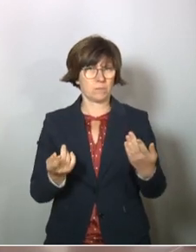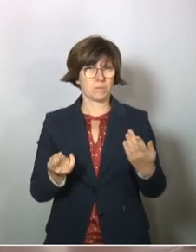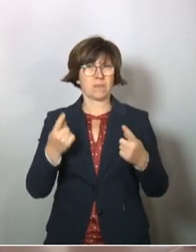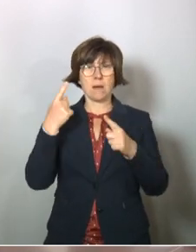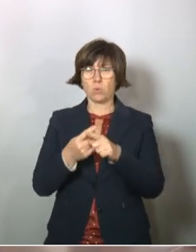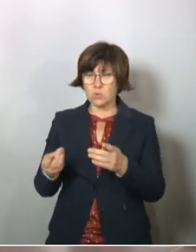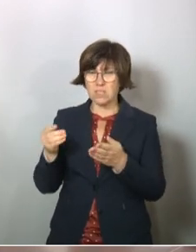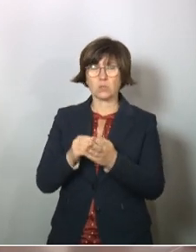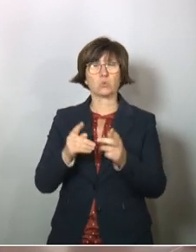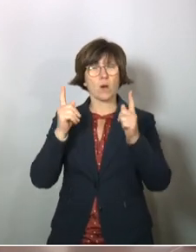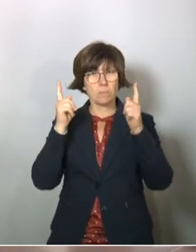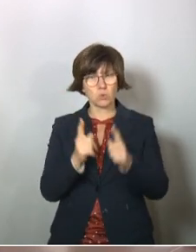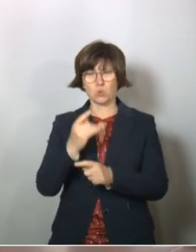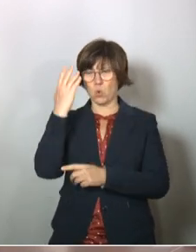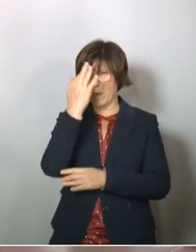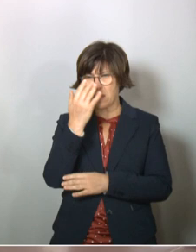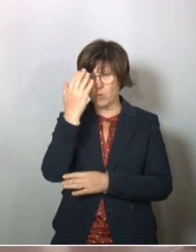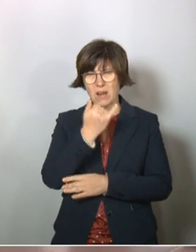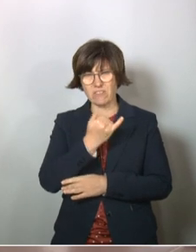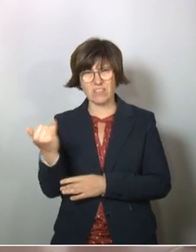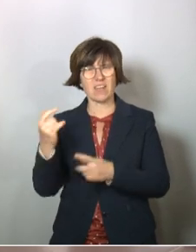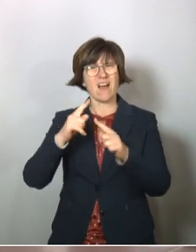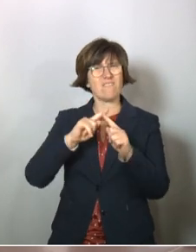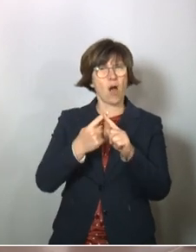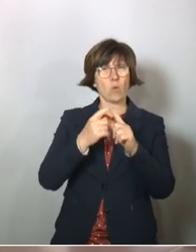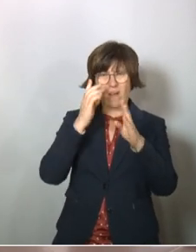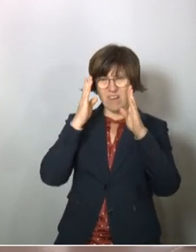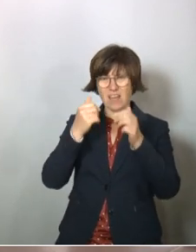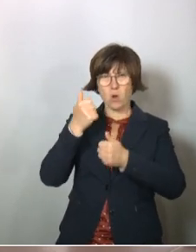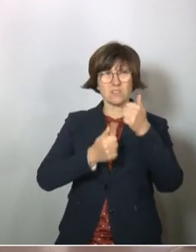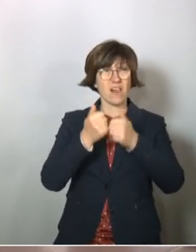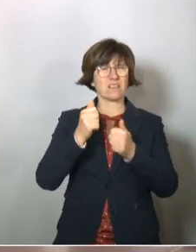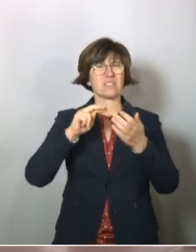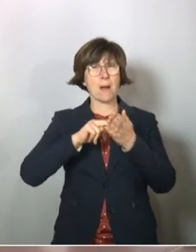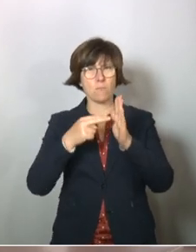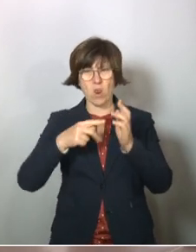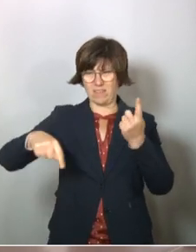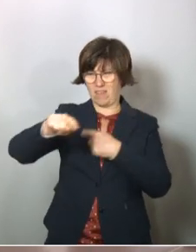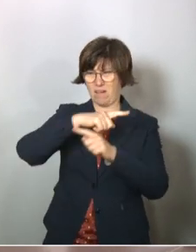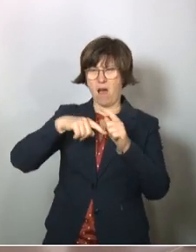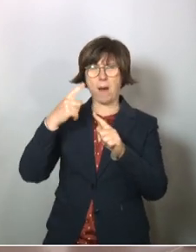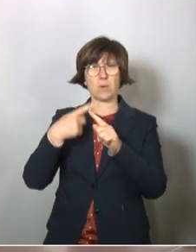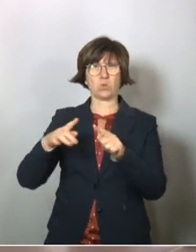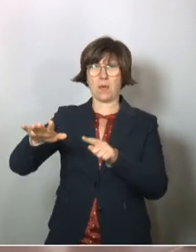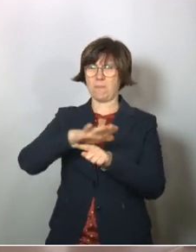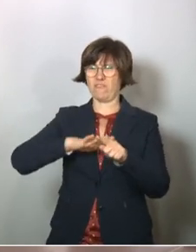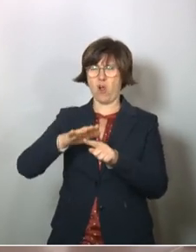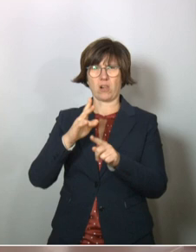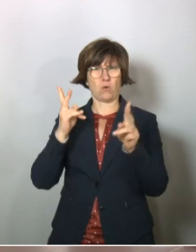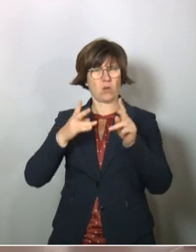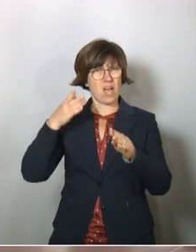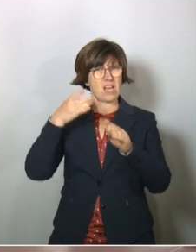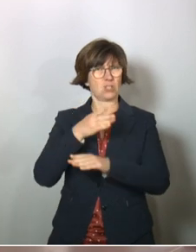wir müssen darüber nachdenken, weshalb das Vertrauensverhältnis zwischen Politikerinnen und Politikern und der Bevölkerung immer